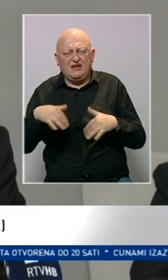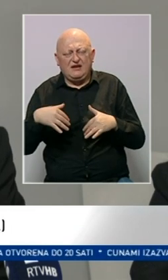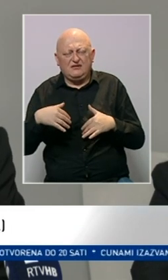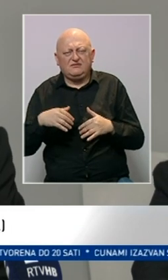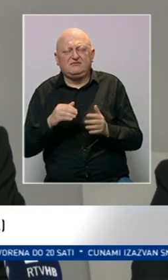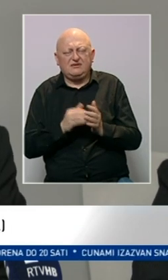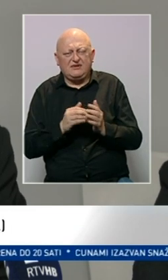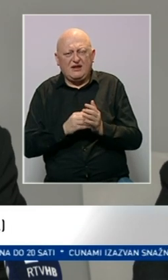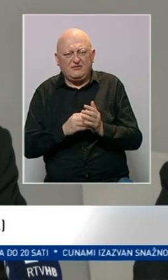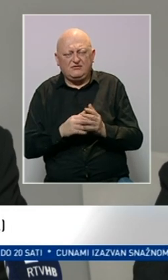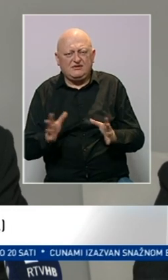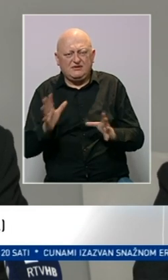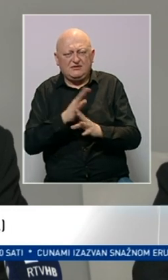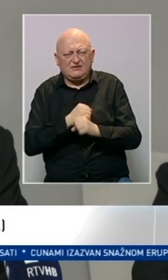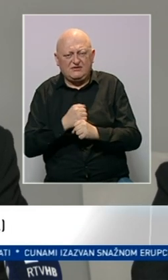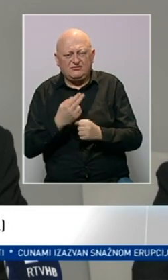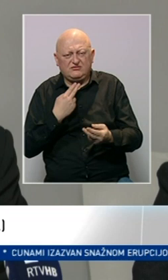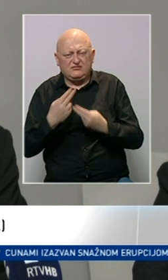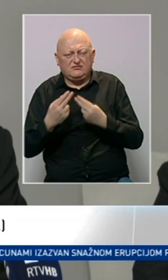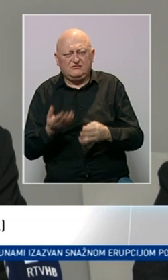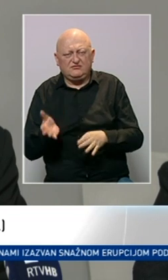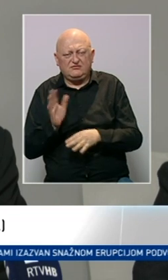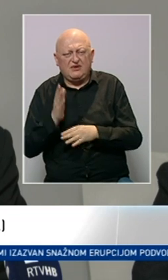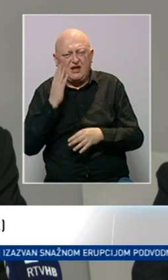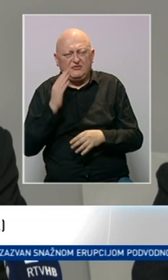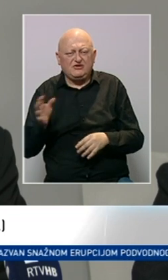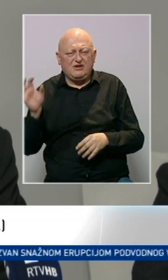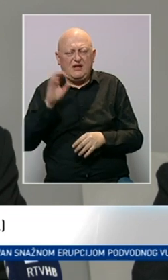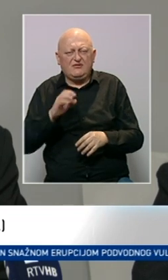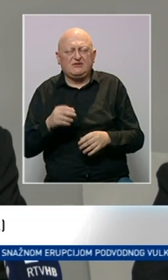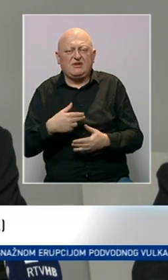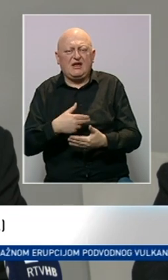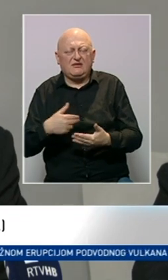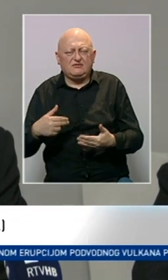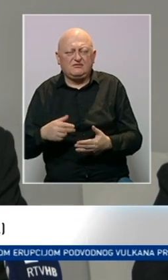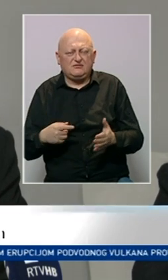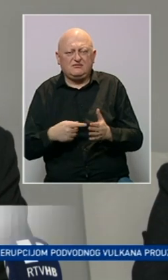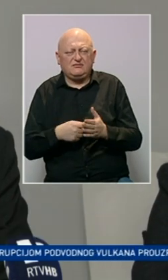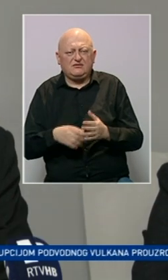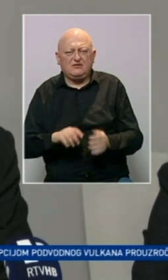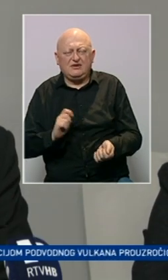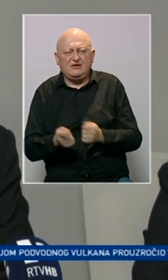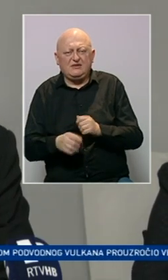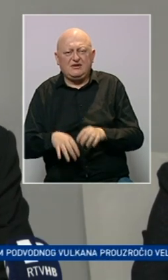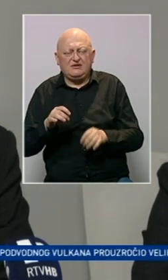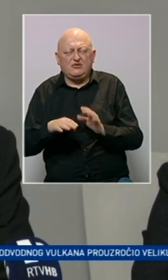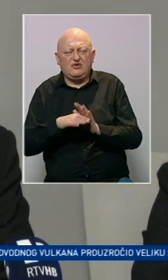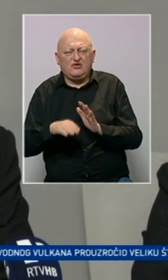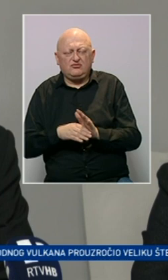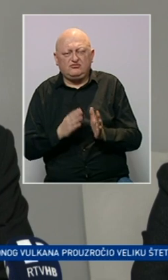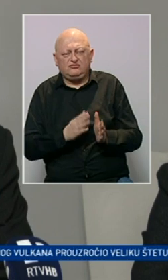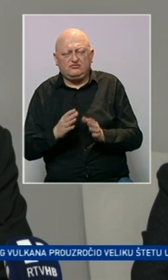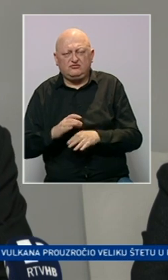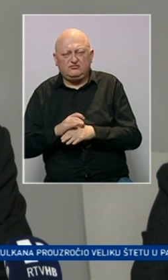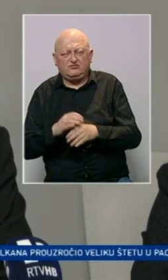ili bi trebali biti završeni razgovor s predstavnicima Američke i Evropske administracije na temu izmjena izbornog zakona, sukladno